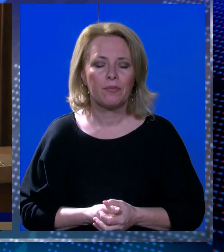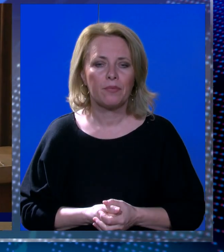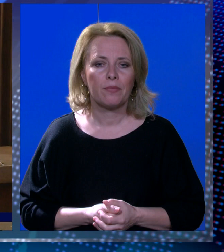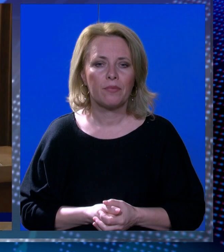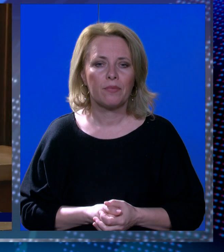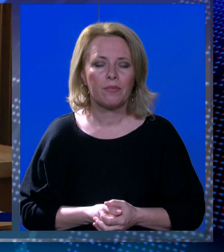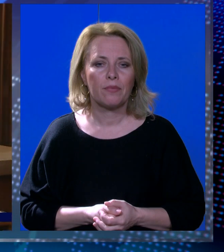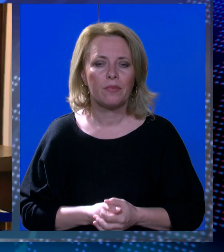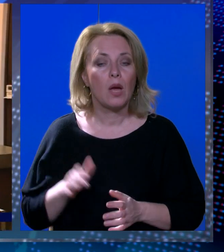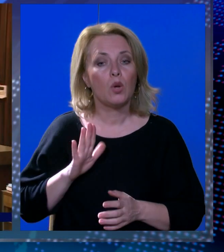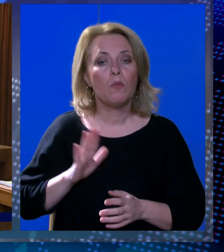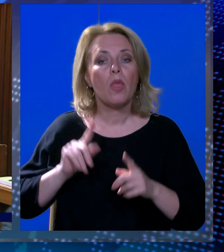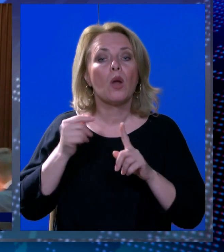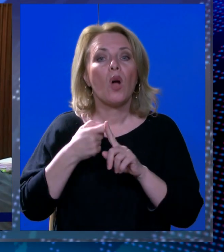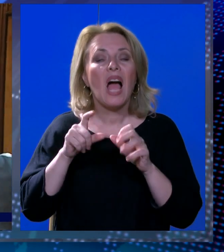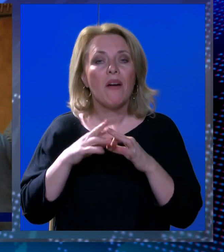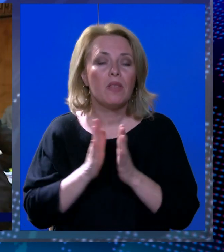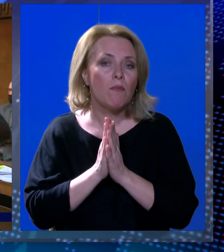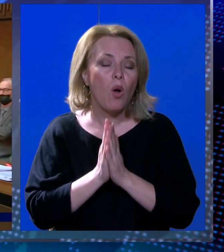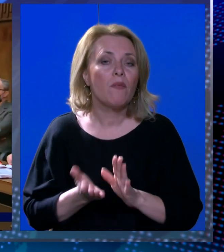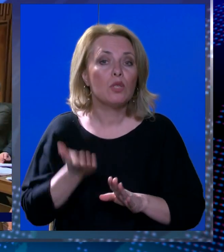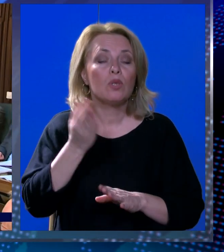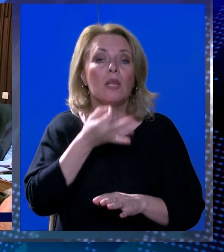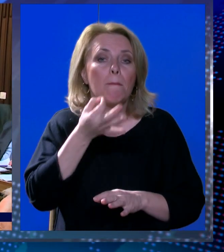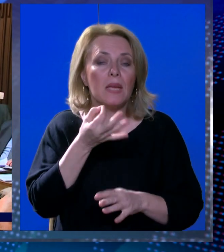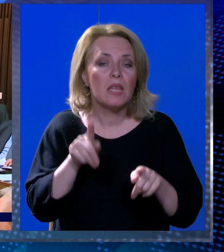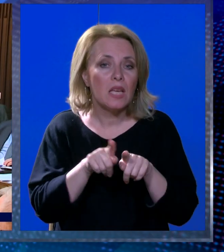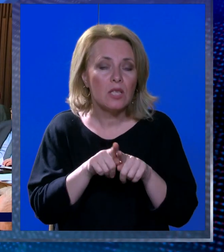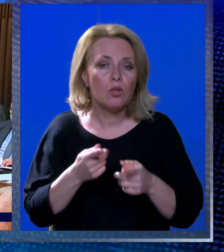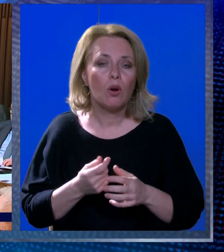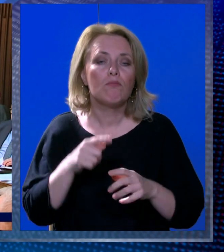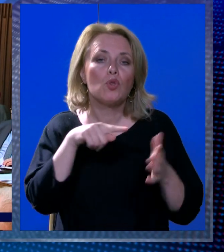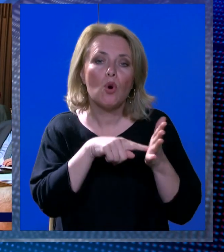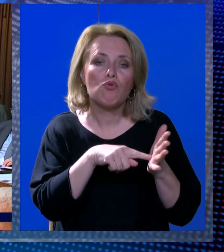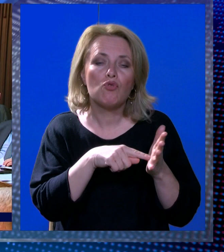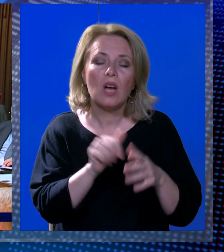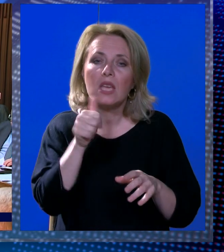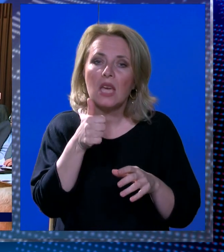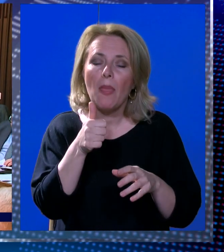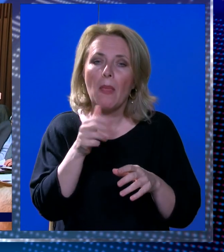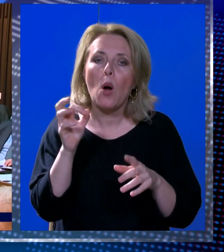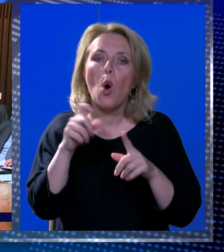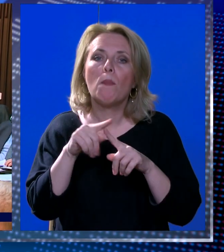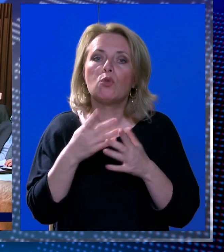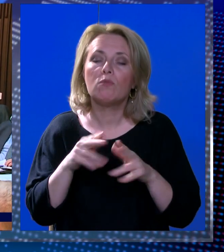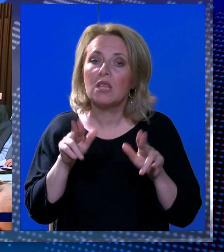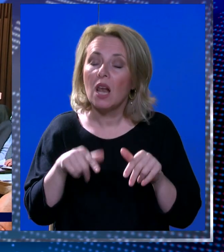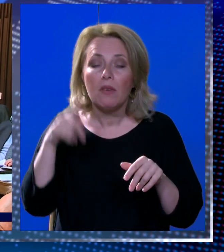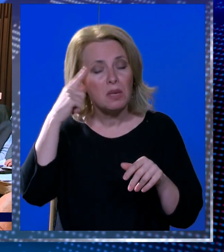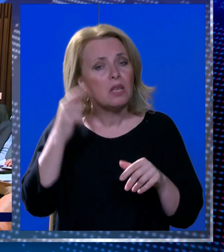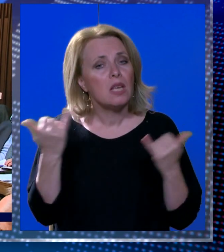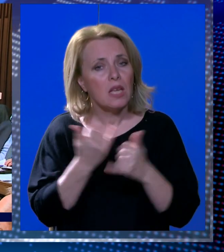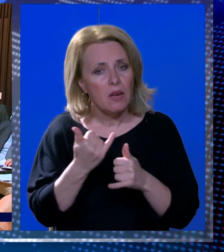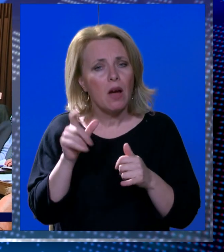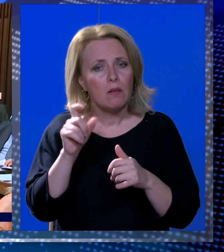Hvala. Gospodin Rukavina, molim vas ustanite. Isto pitanje, točka jedan optužnice, da li se